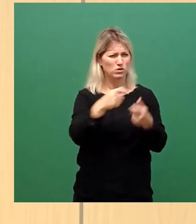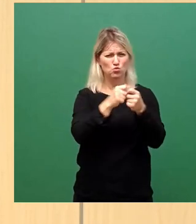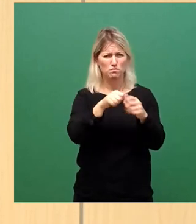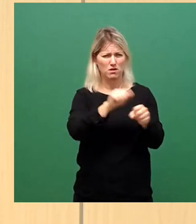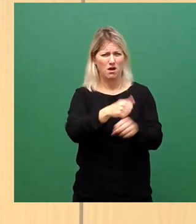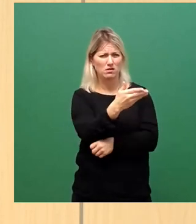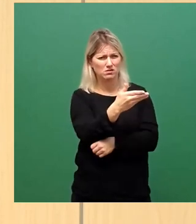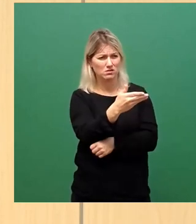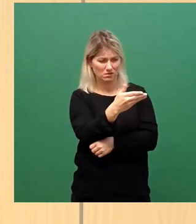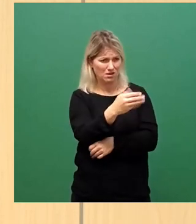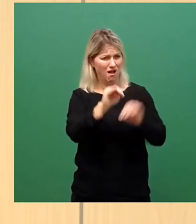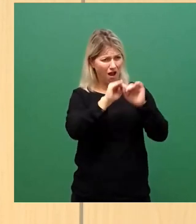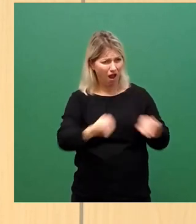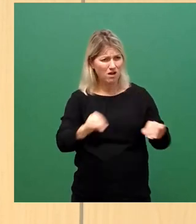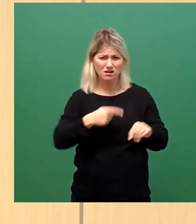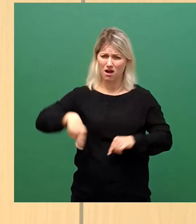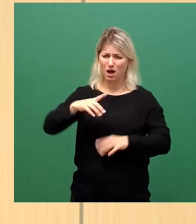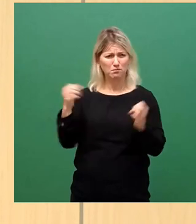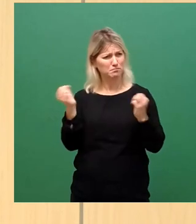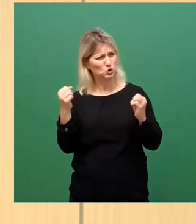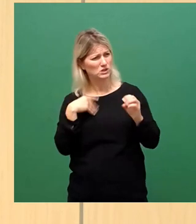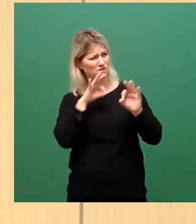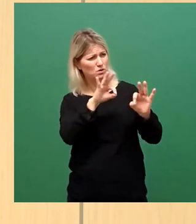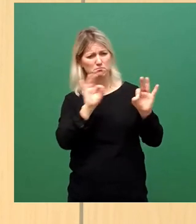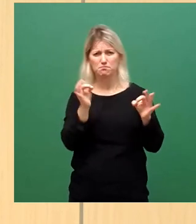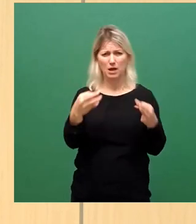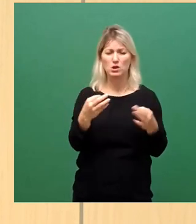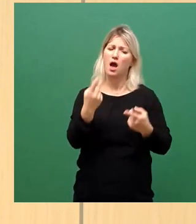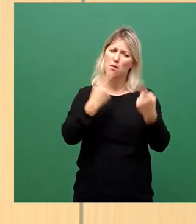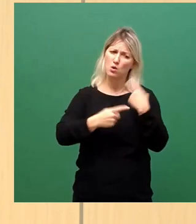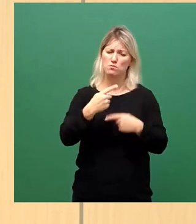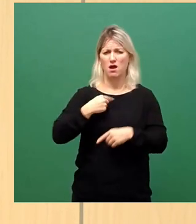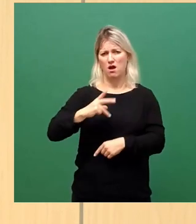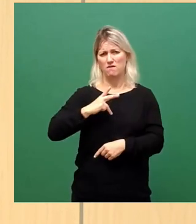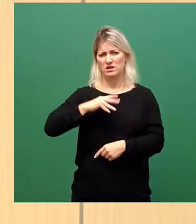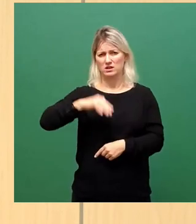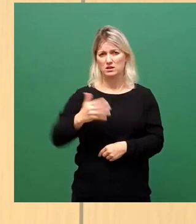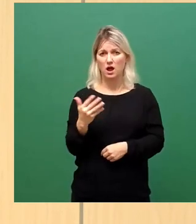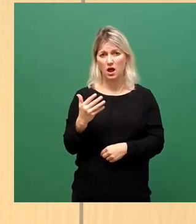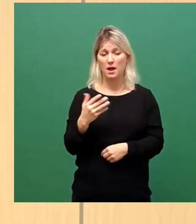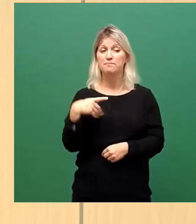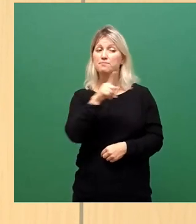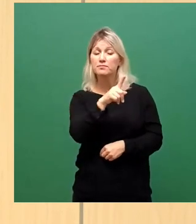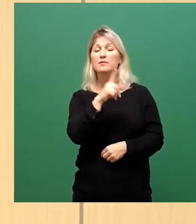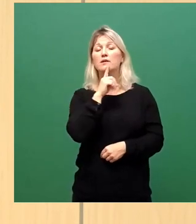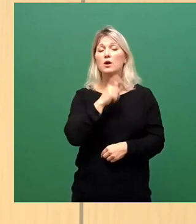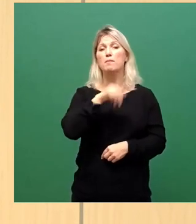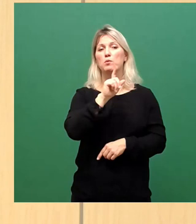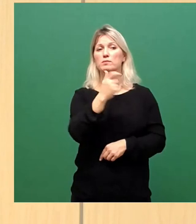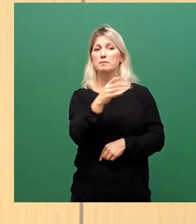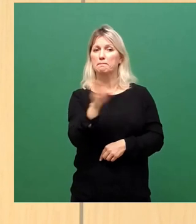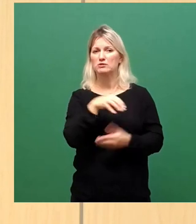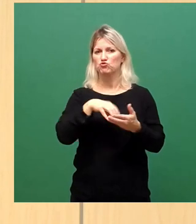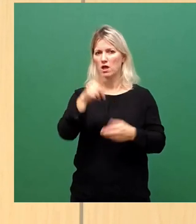keines Stadtratsbeschlusses. Wir hätten allerdings erwartet, dass der Oberbürgermeister gemeinsam mit dem Stadtrat ein Zeichen setzt und